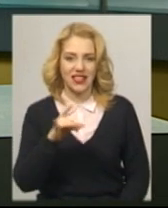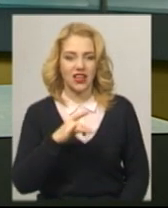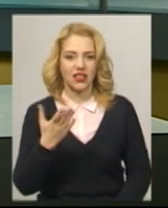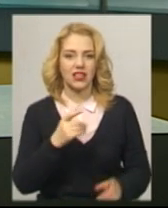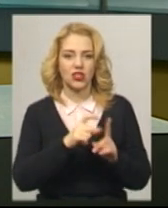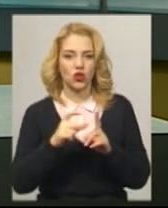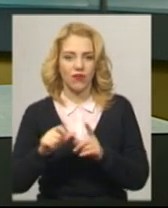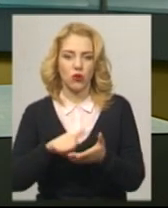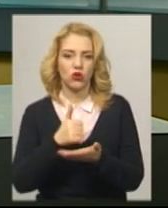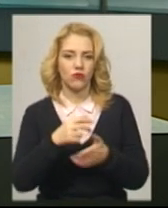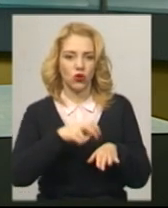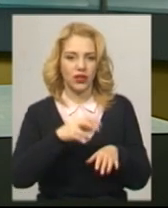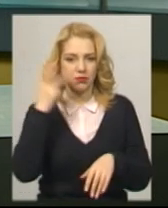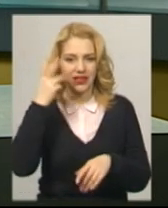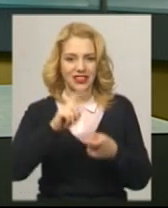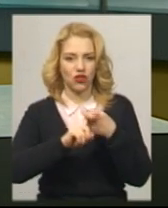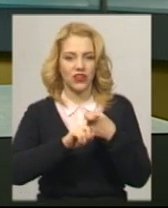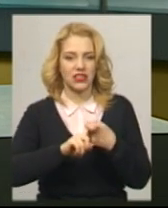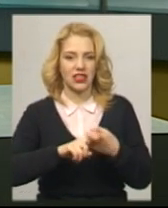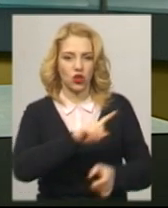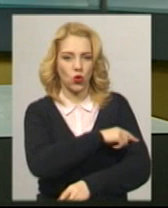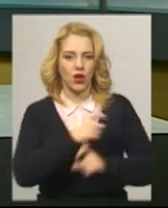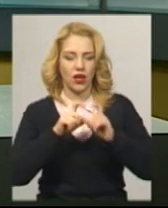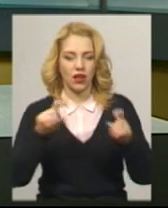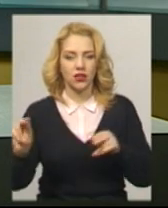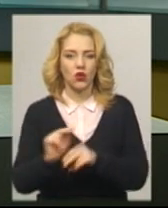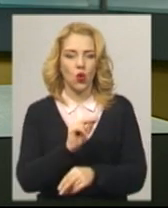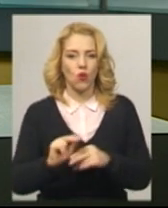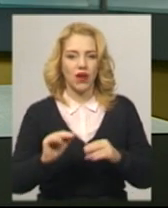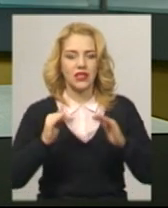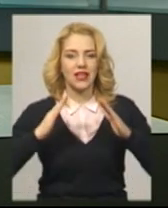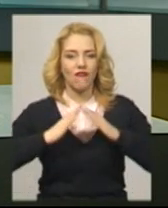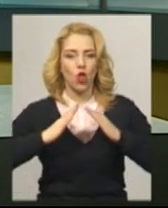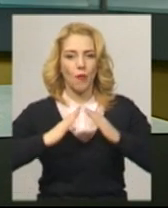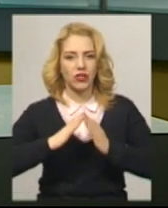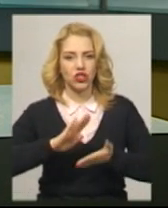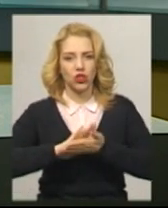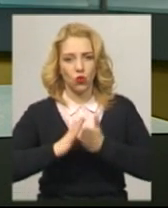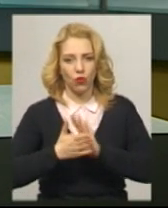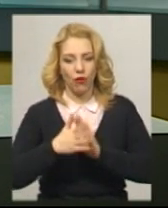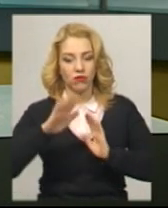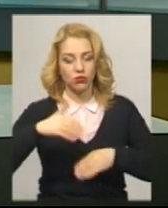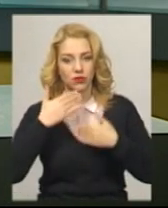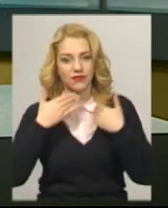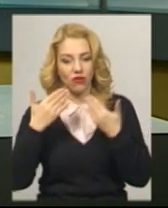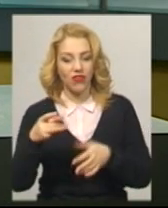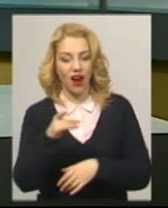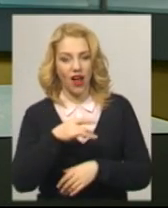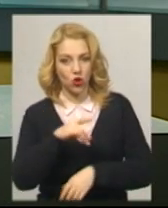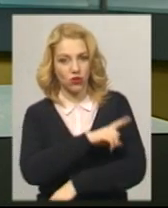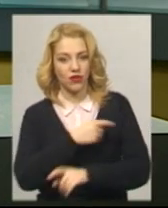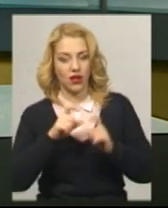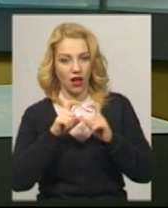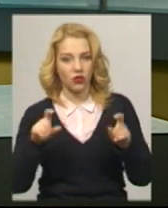Хмельницької інфекційної лікарні Оксани Піддубної, лікувалася в домашніх умовах, далі звернулася в районну лікарню і вже звідти її в